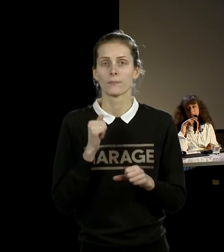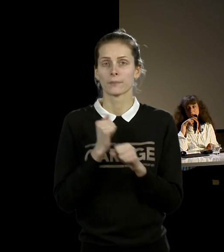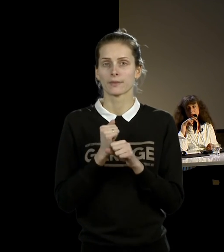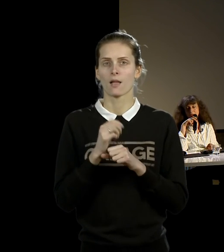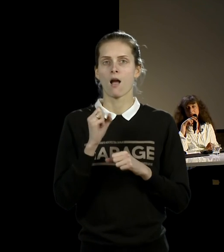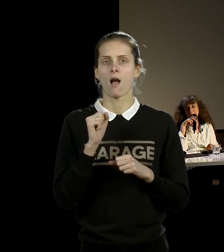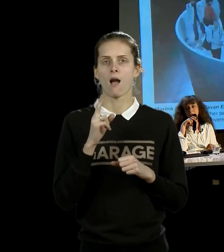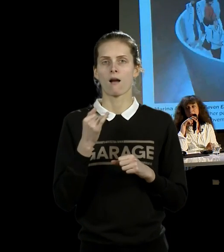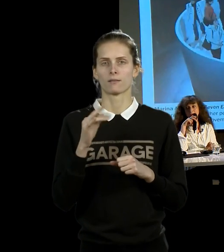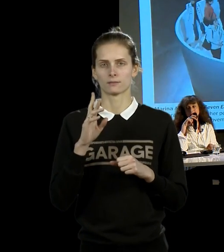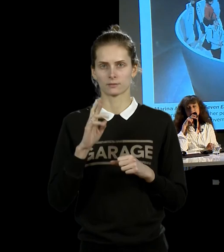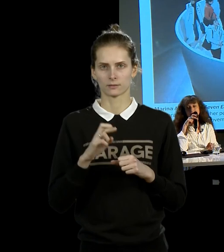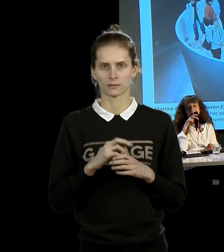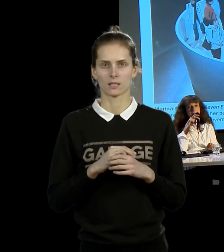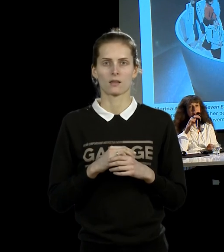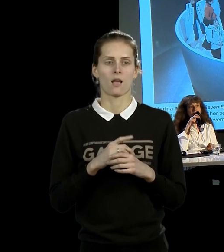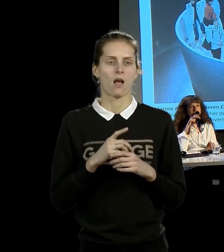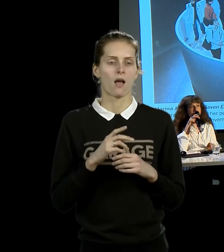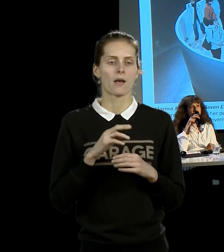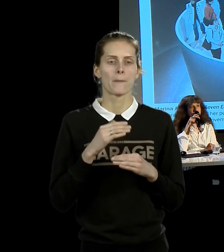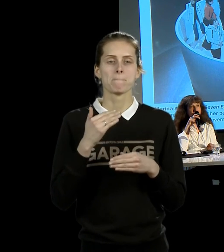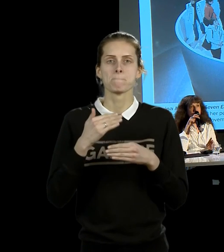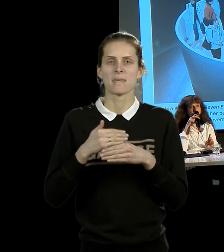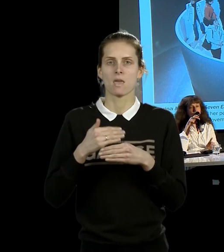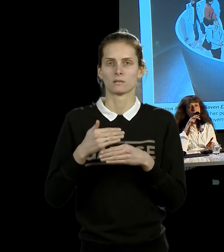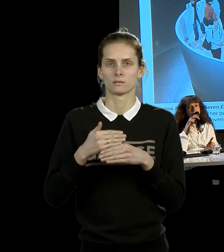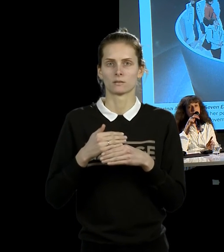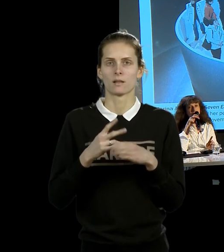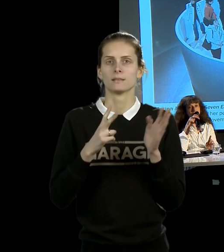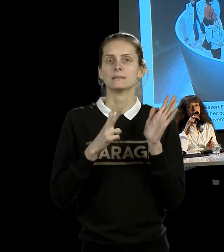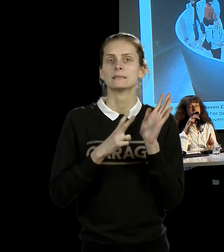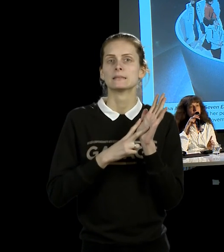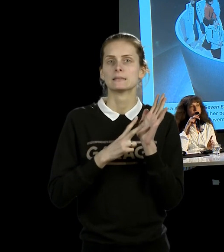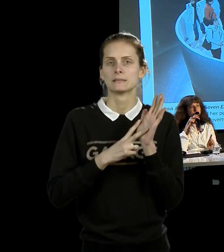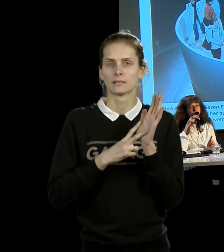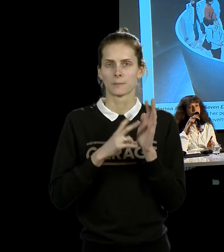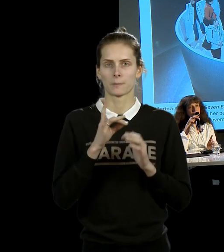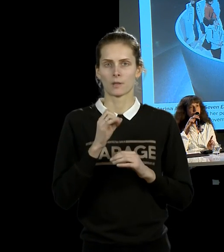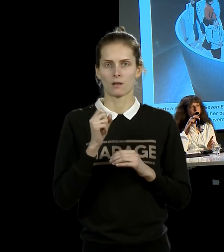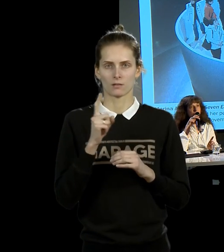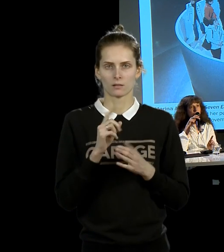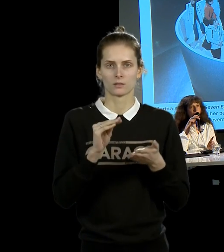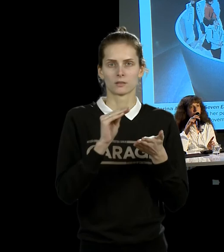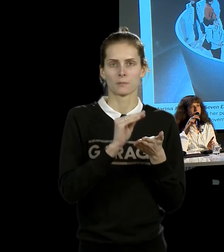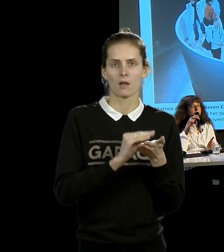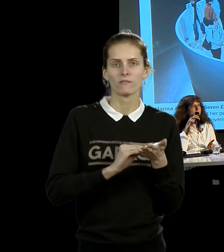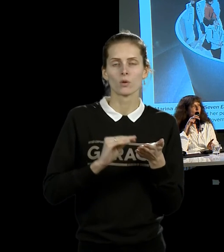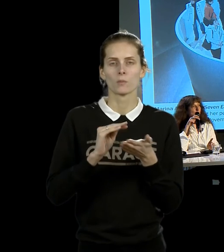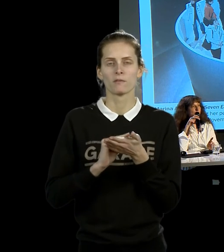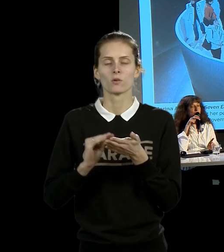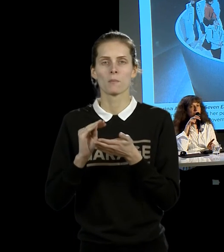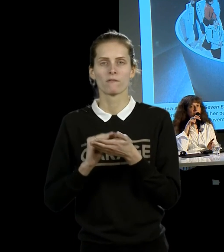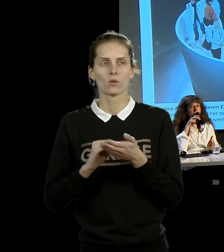Гуденхай-музее «Семь легких пьес». Она делает семь повторов самых знаменитых перформансов в истории искусства.